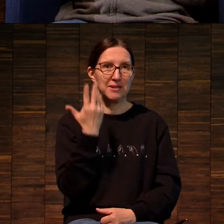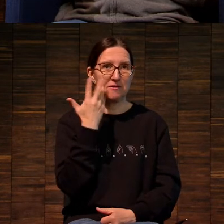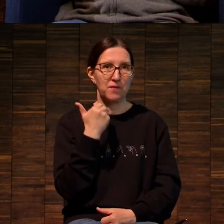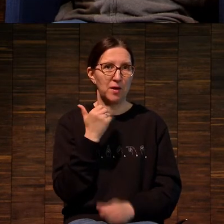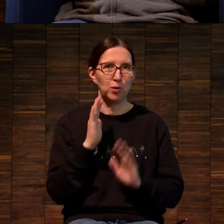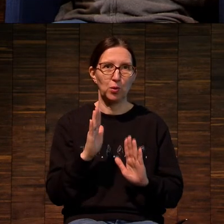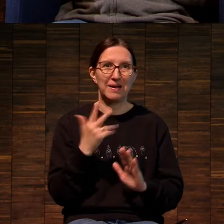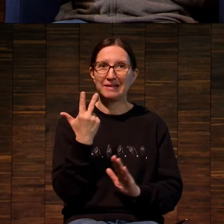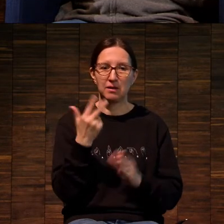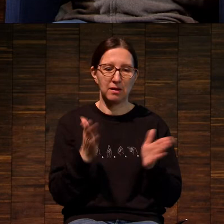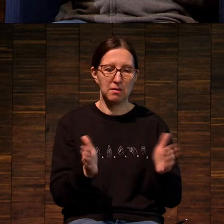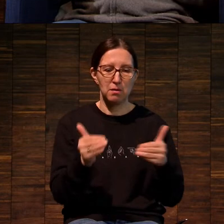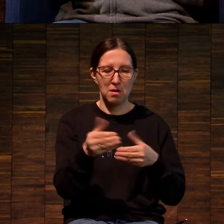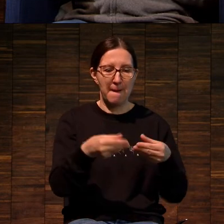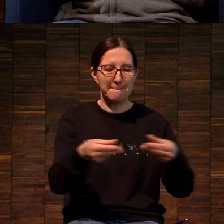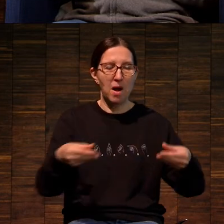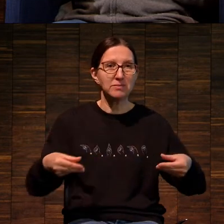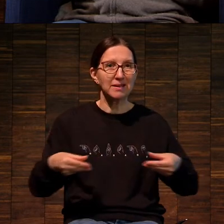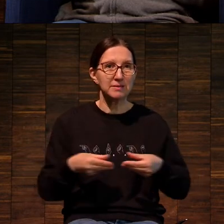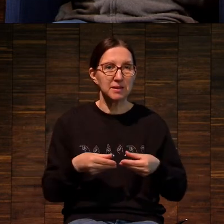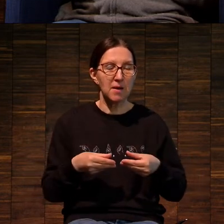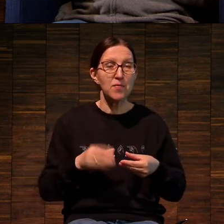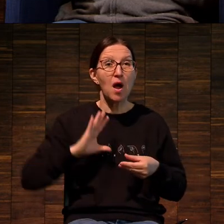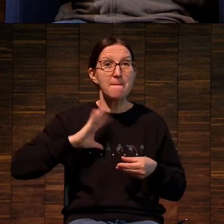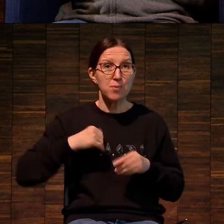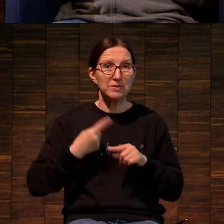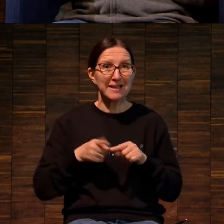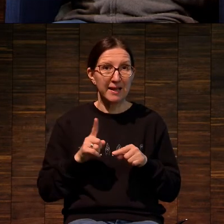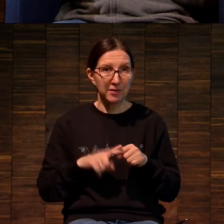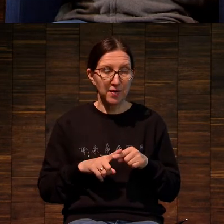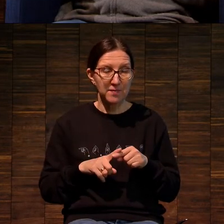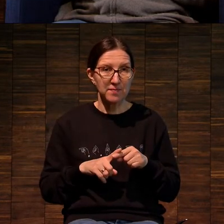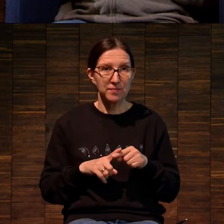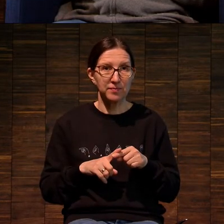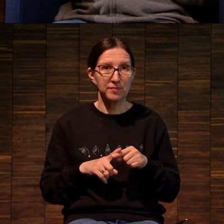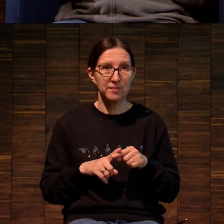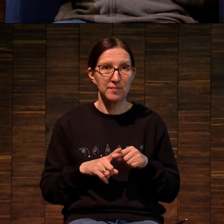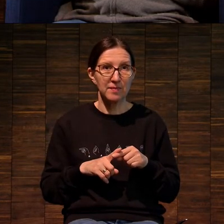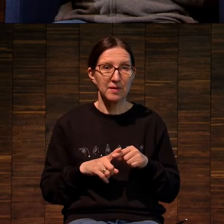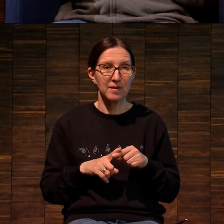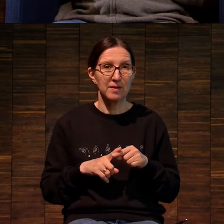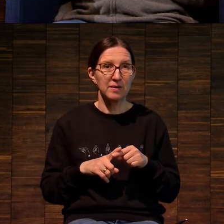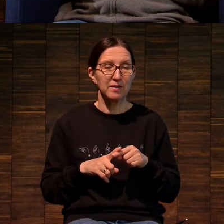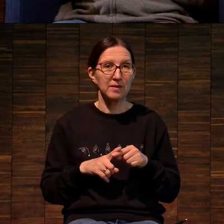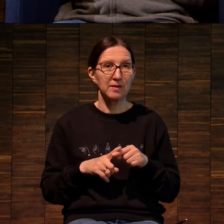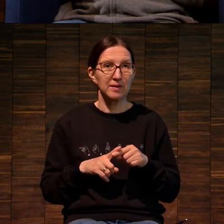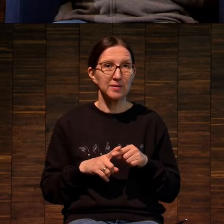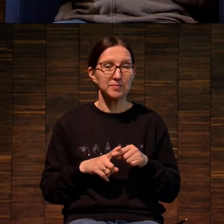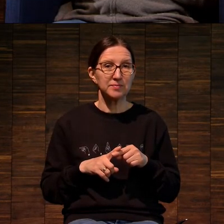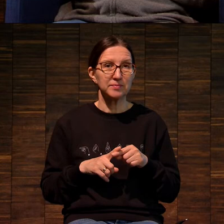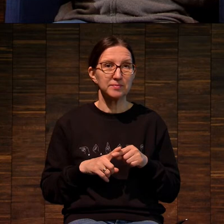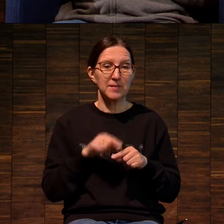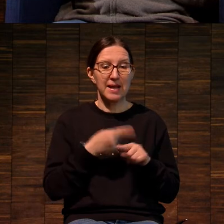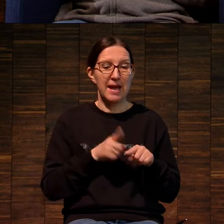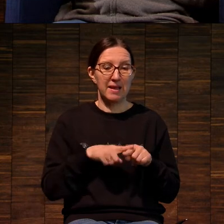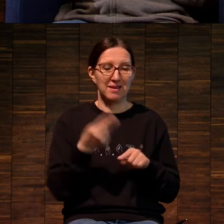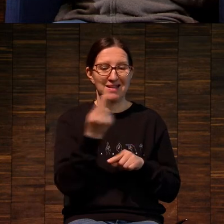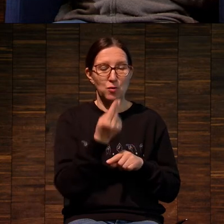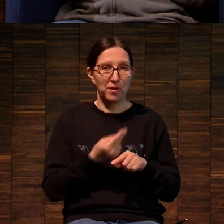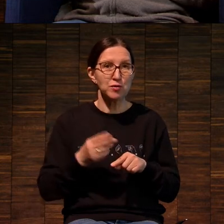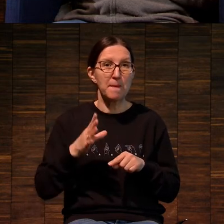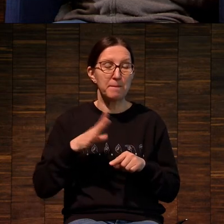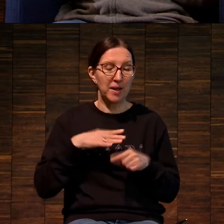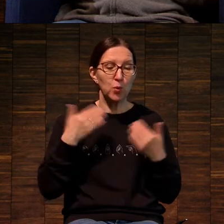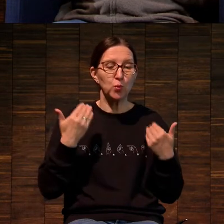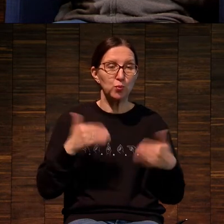помощи трех матриц. После этого само изображение было